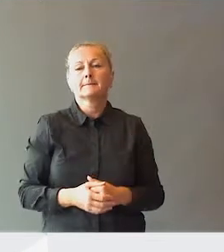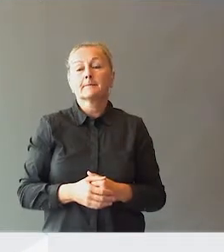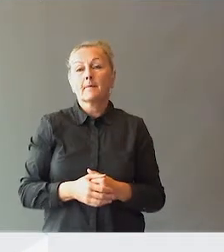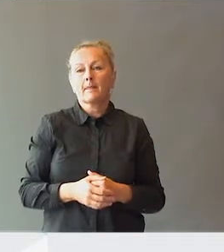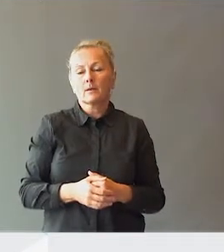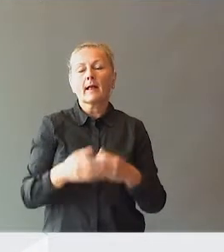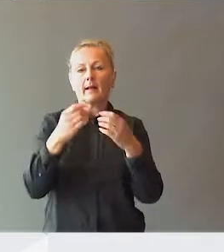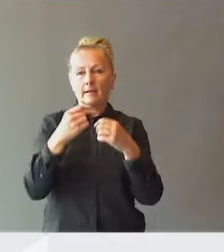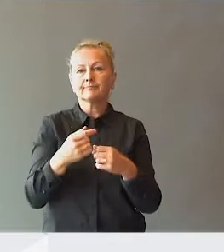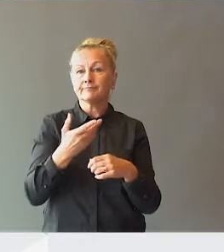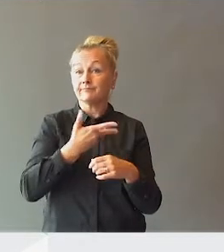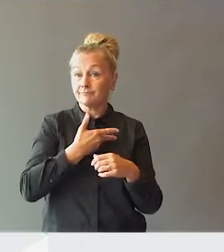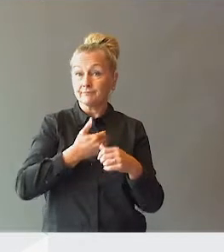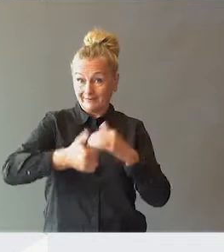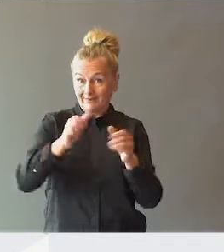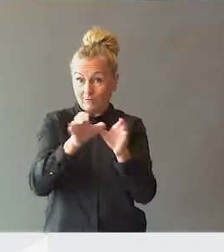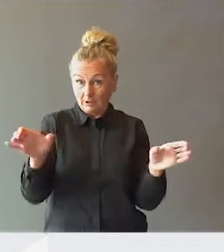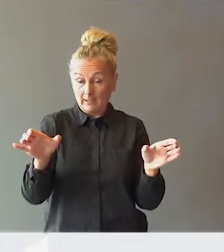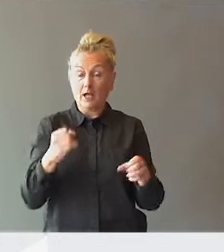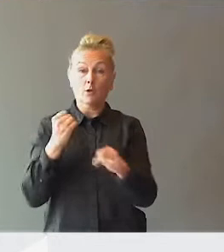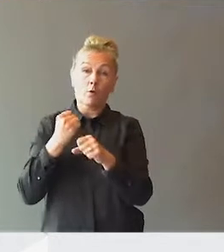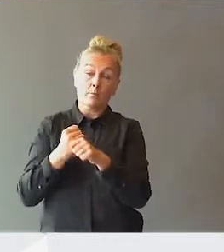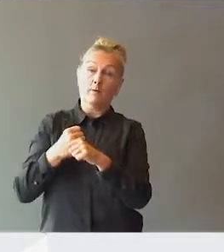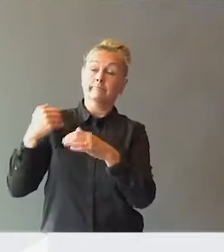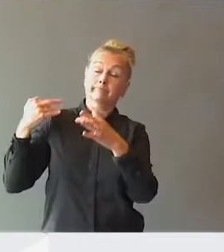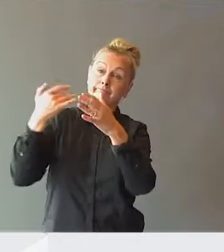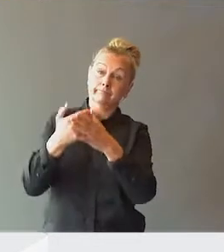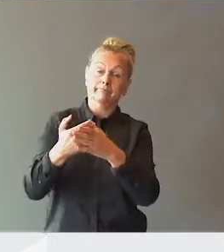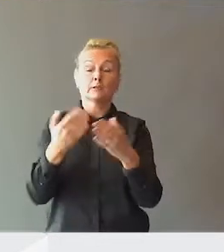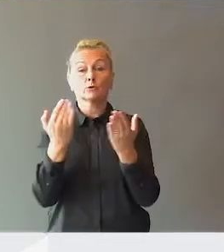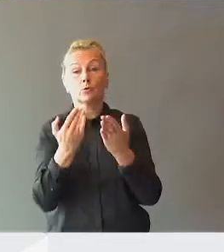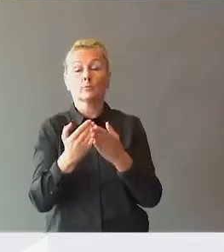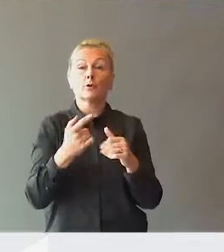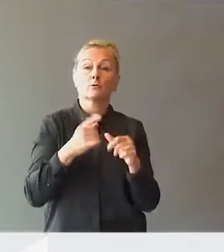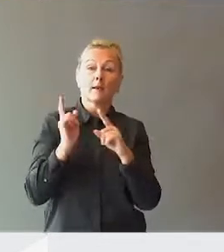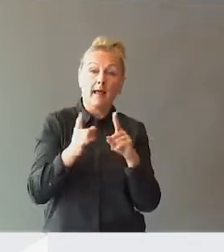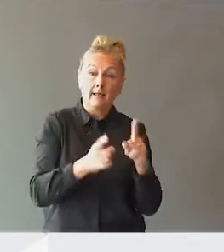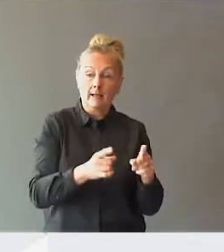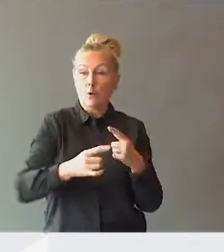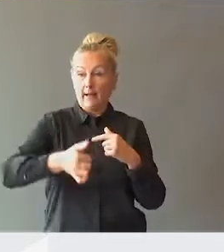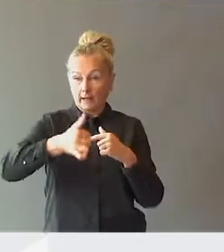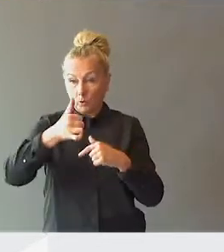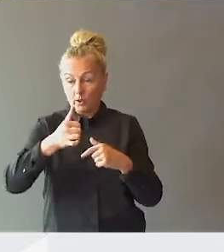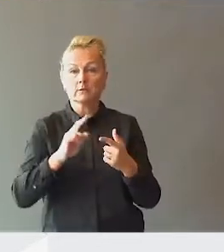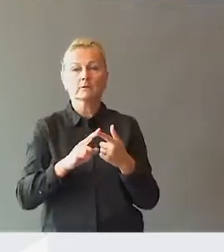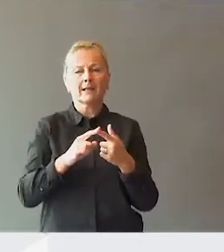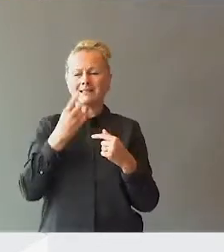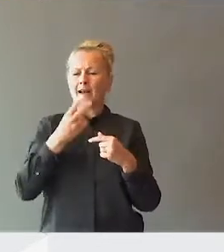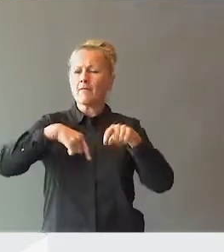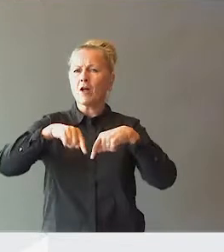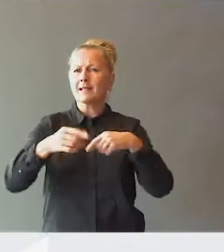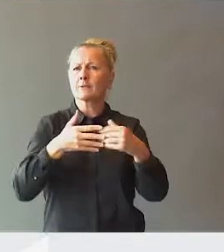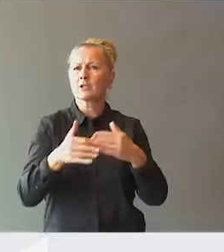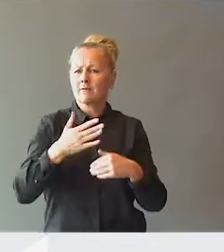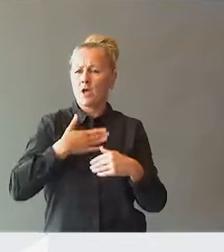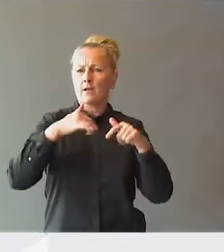er en vestlig forskjell. Jeg har vært såpass lenge og jobbet i skolemålet som lærerektor og har sett at den forvaltningspraksisen som vi har i